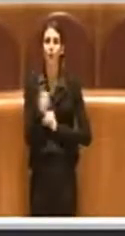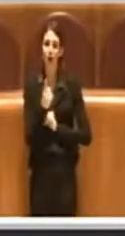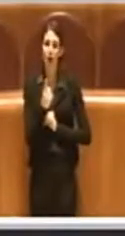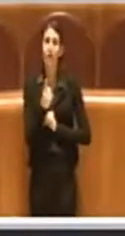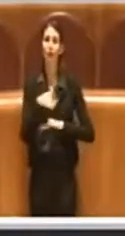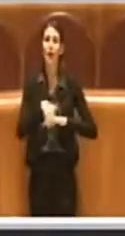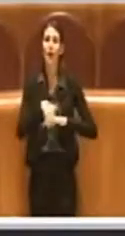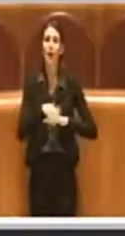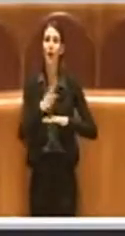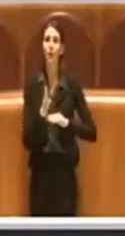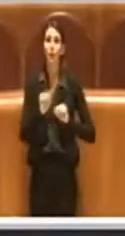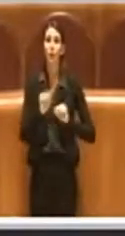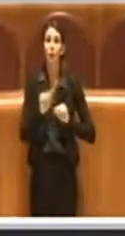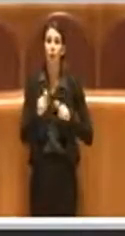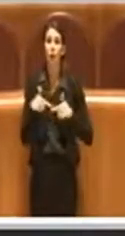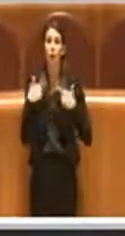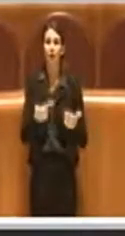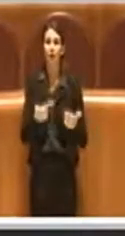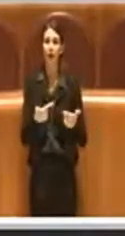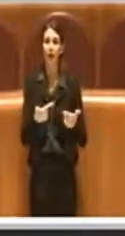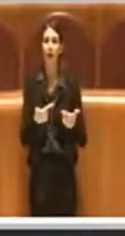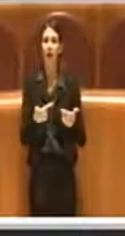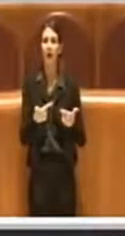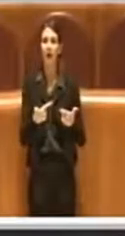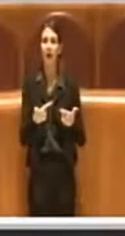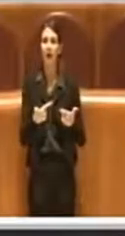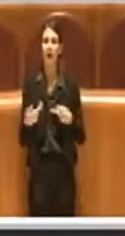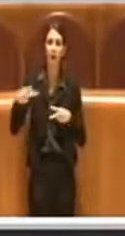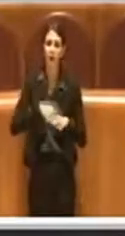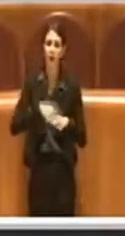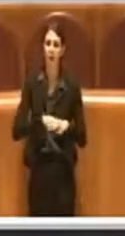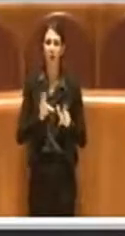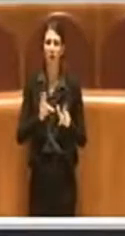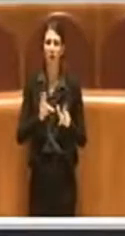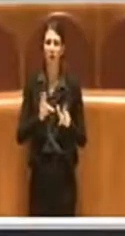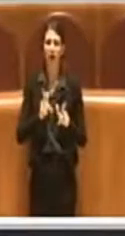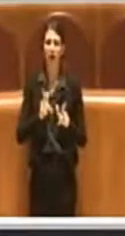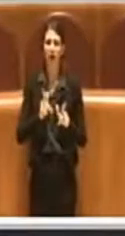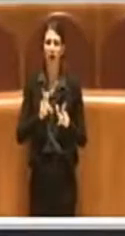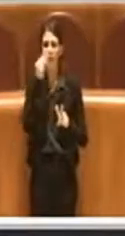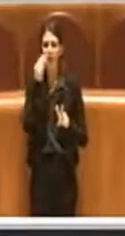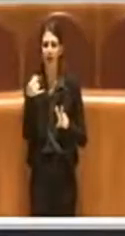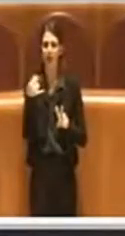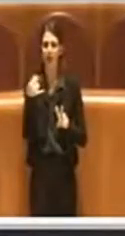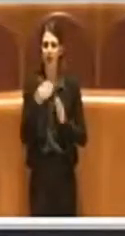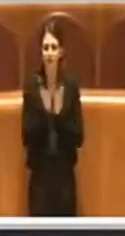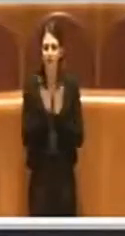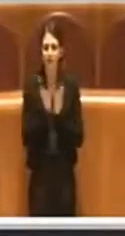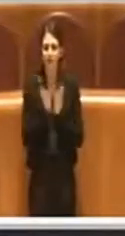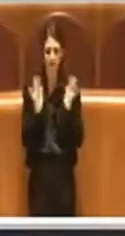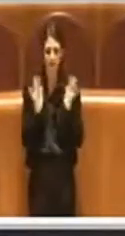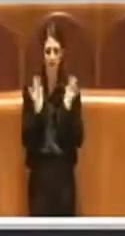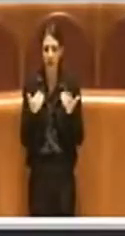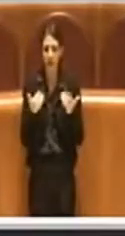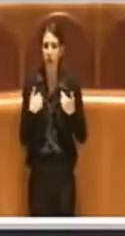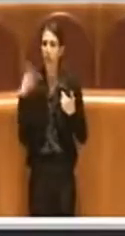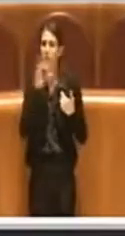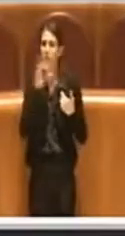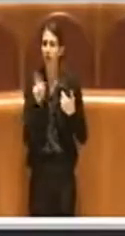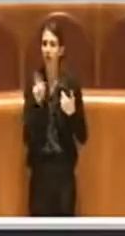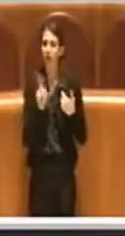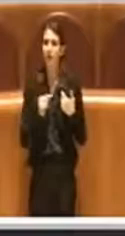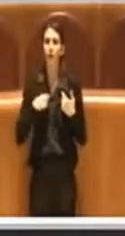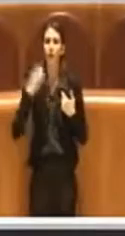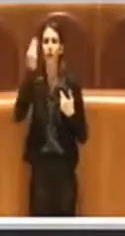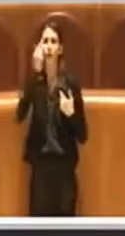B possa introdurre un peggioramento che porti a un parere negativo, questo sinceramente non lo comprendiamo e riteniamo che questo